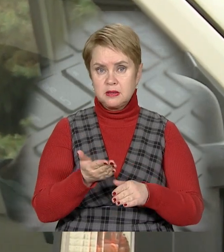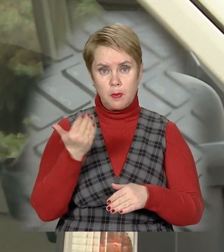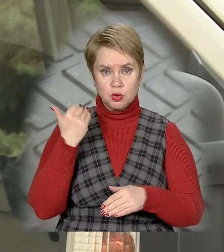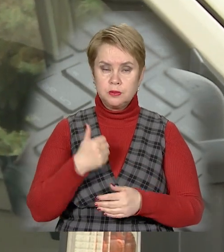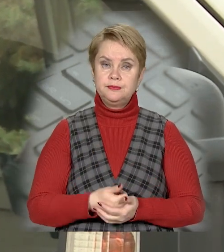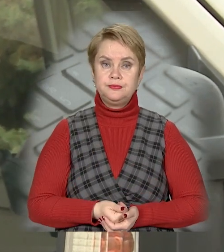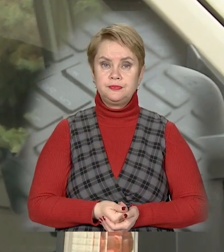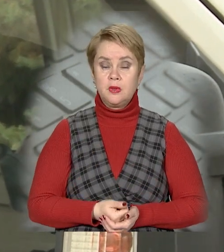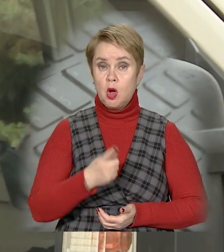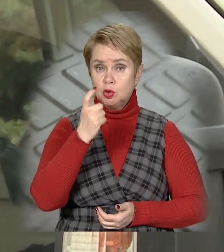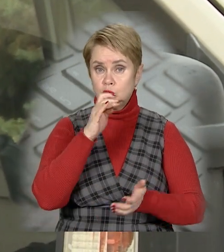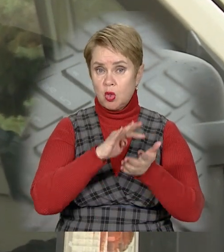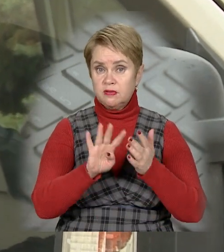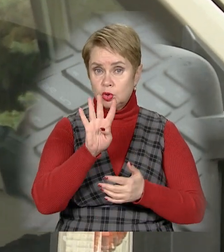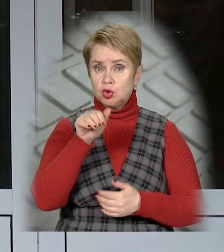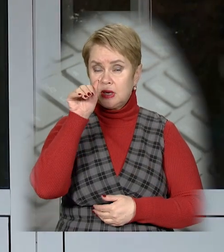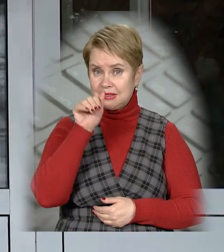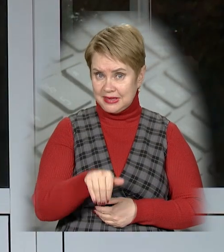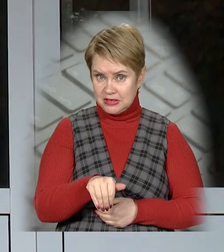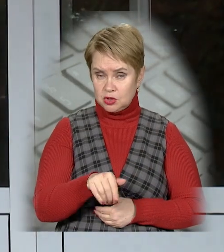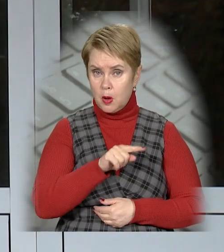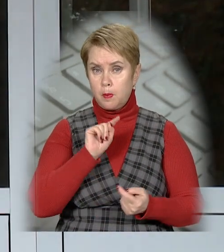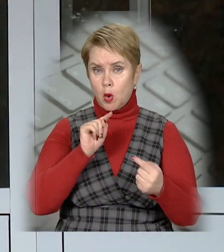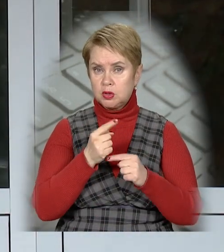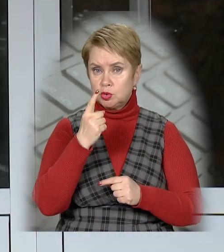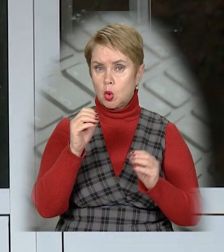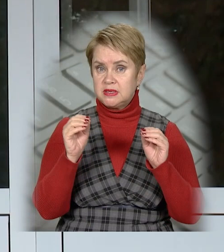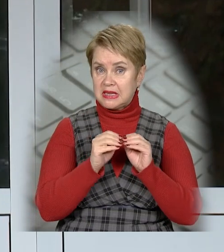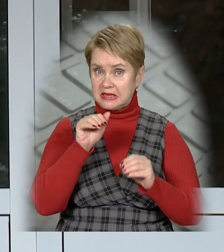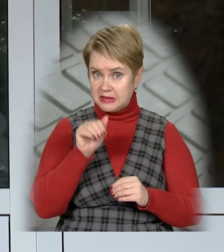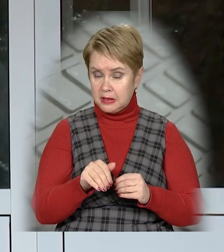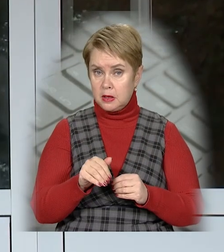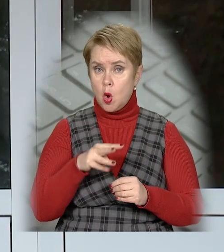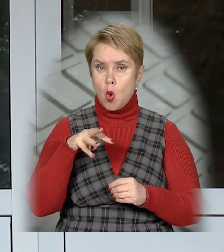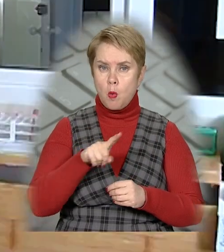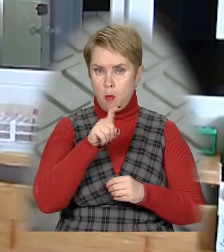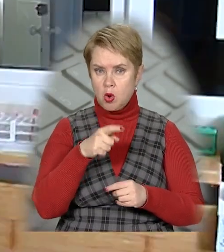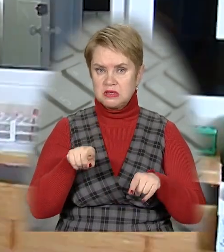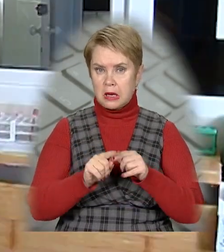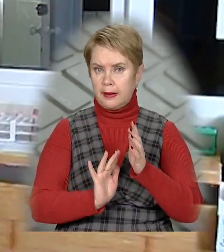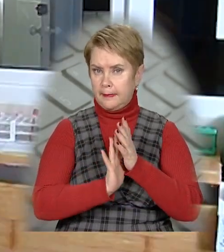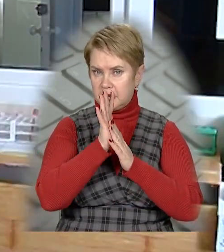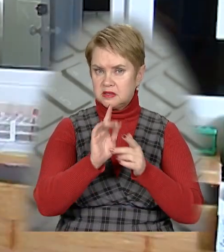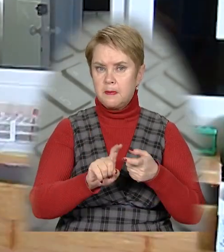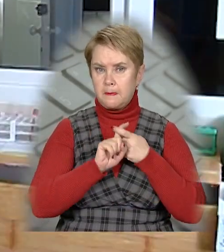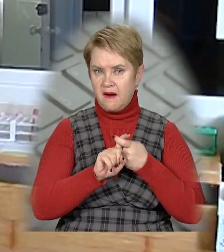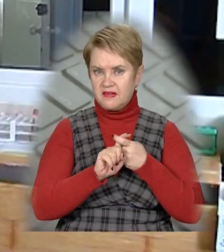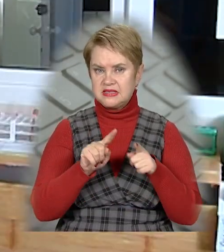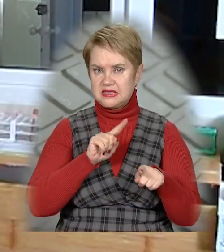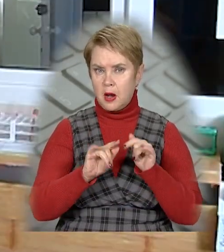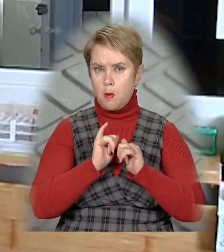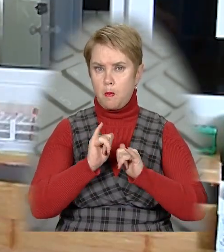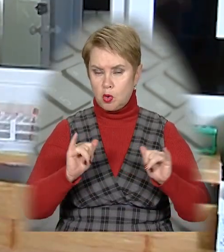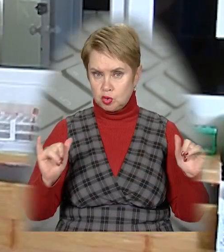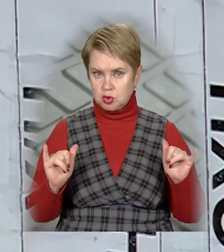із позаминулим. 194 тисячі проти 110 тисяч. У МОЗ такий значний приріст пов'язують із